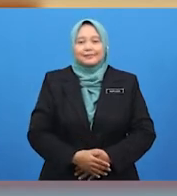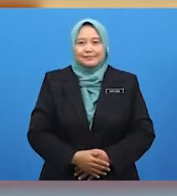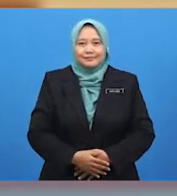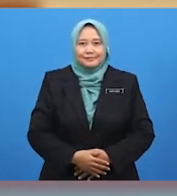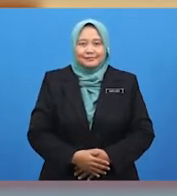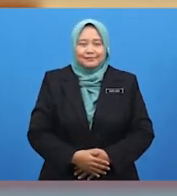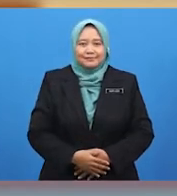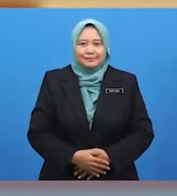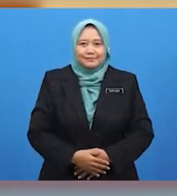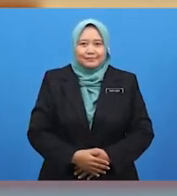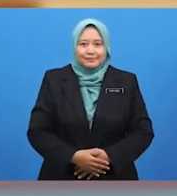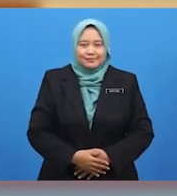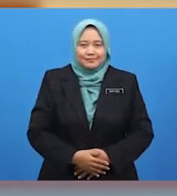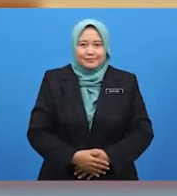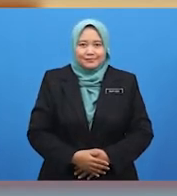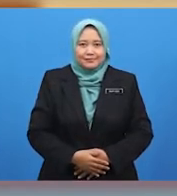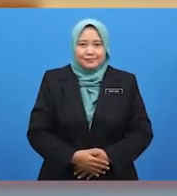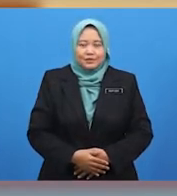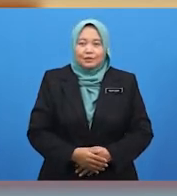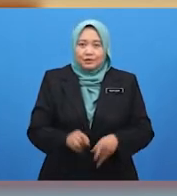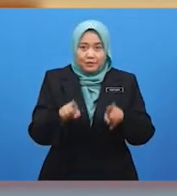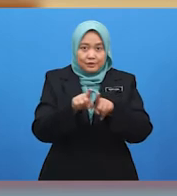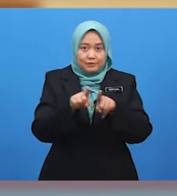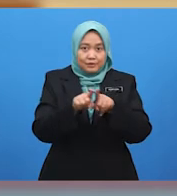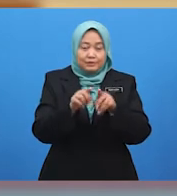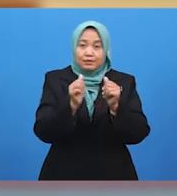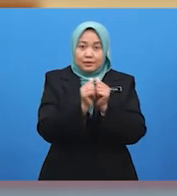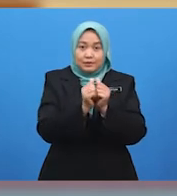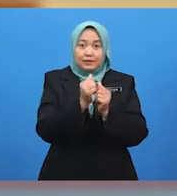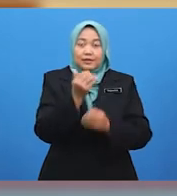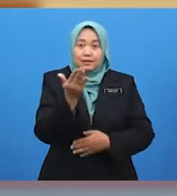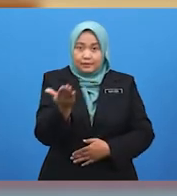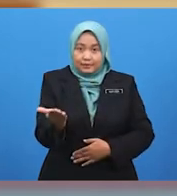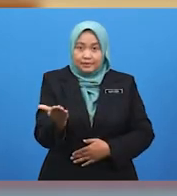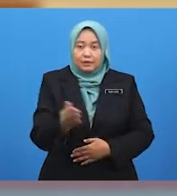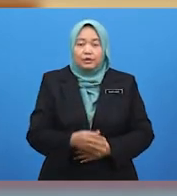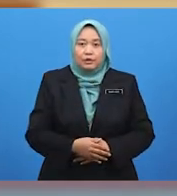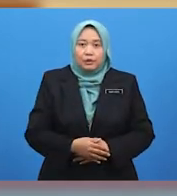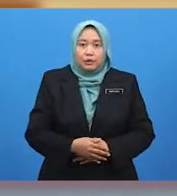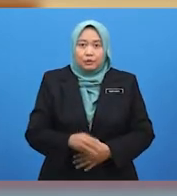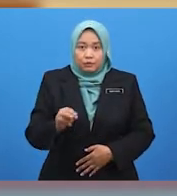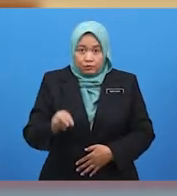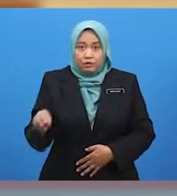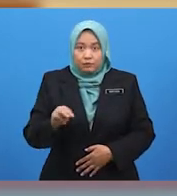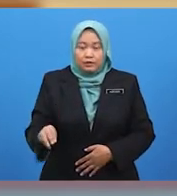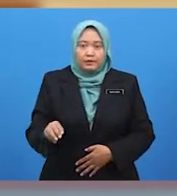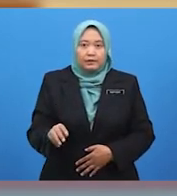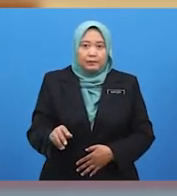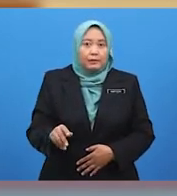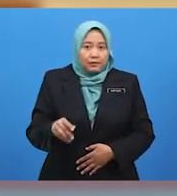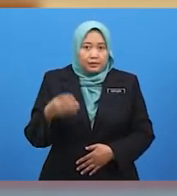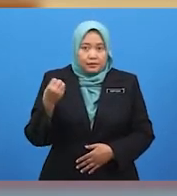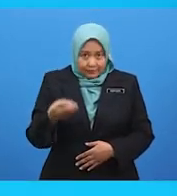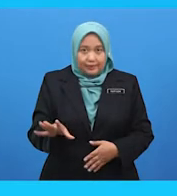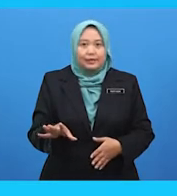pendidikan moral bersama-sama kamu. Murid-murid, hendak berkenalan? Kalau